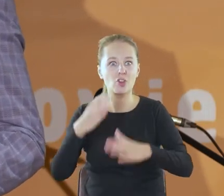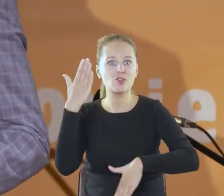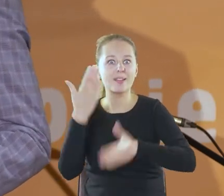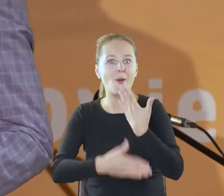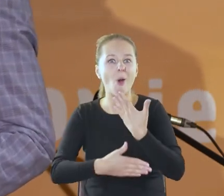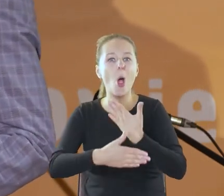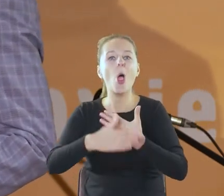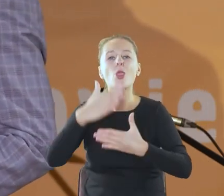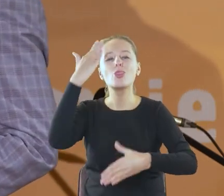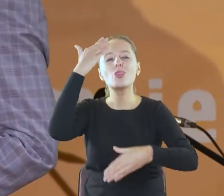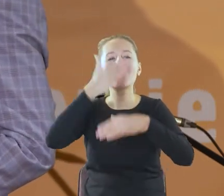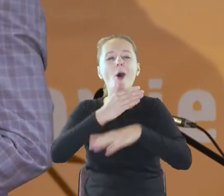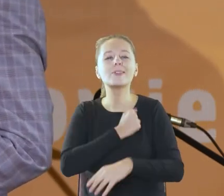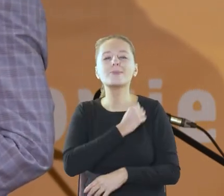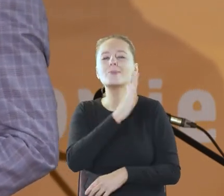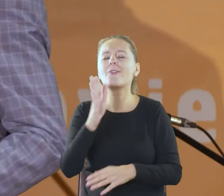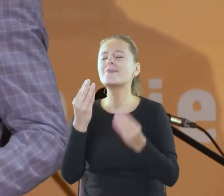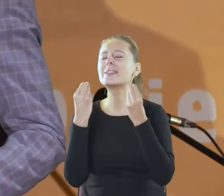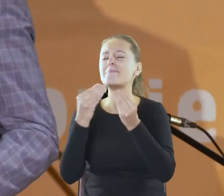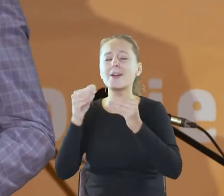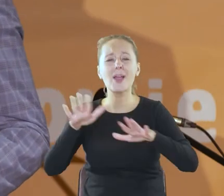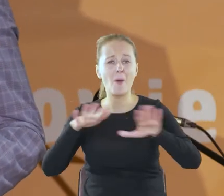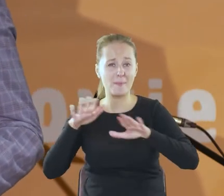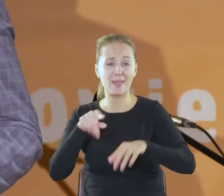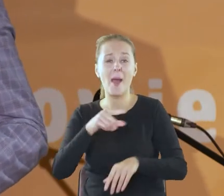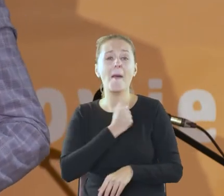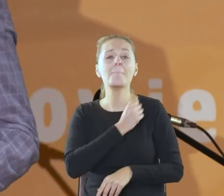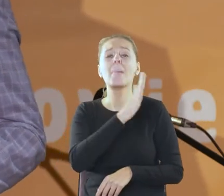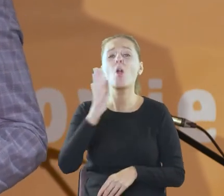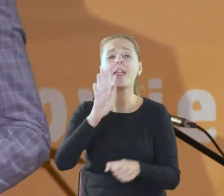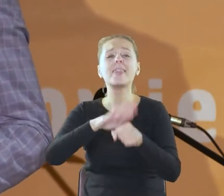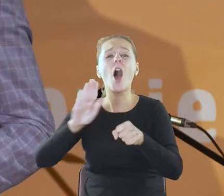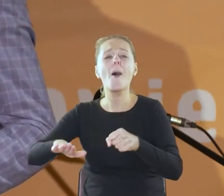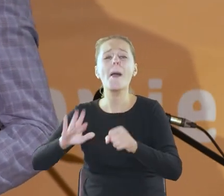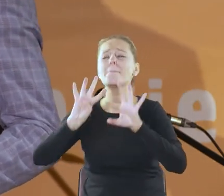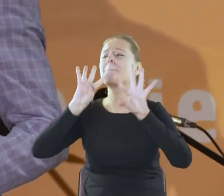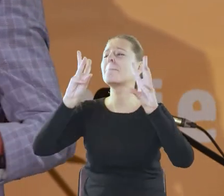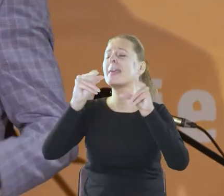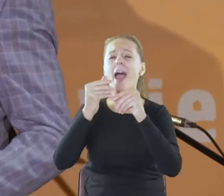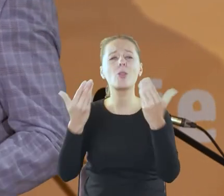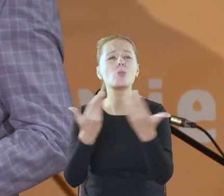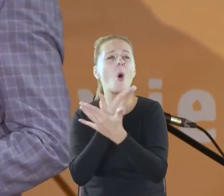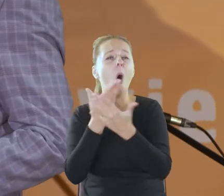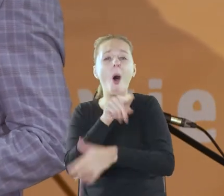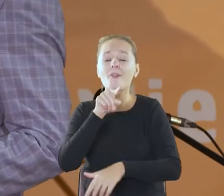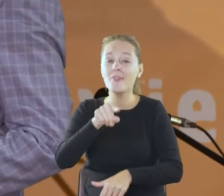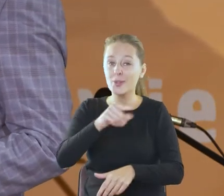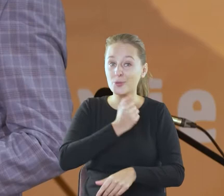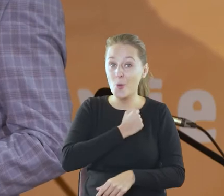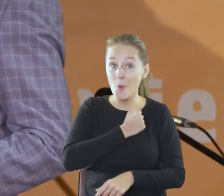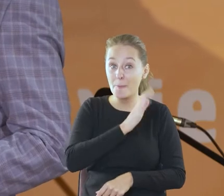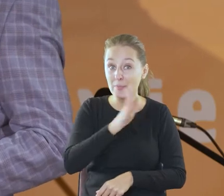odbywa się we wspaniałym miejscu, w Bibliotece Narodowej, tak pięknie odnowionej. w Bibliotece, gdzie znajduje się tyle